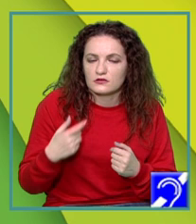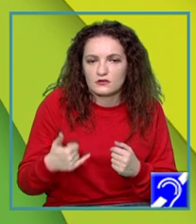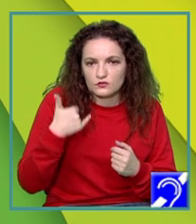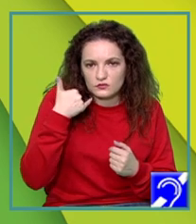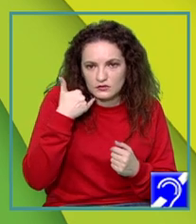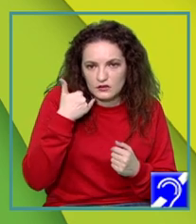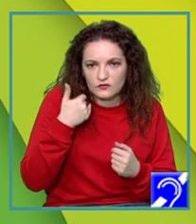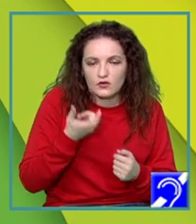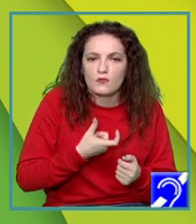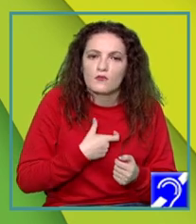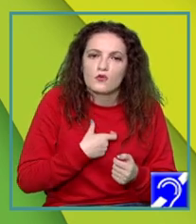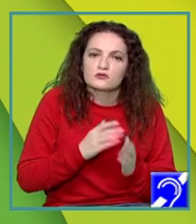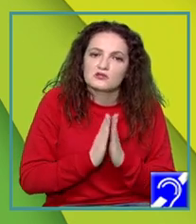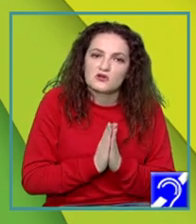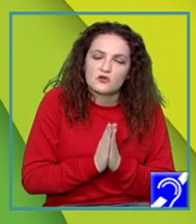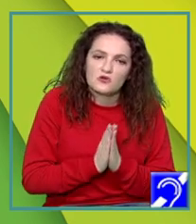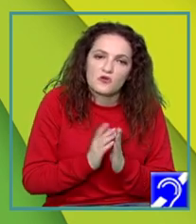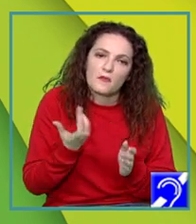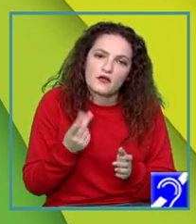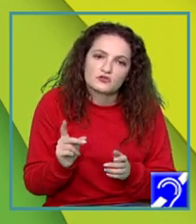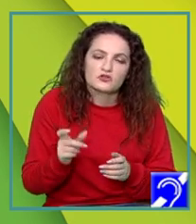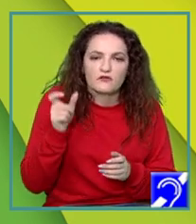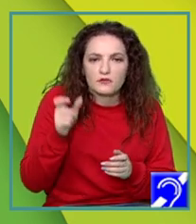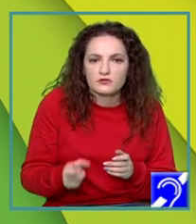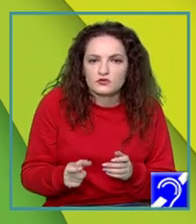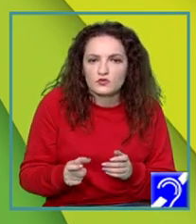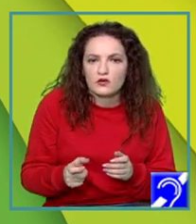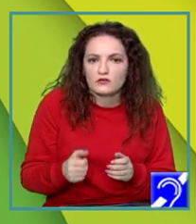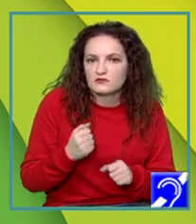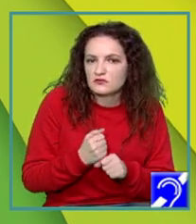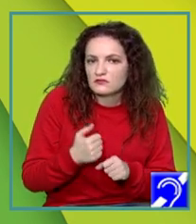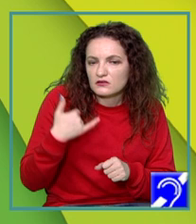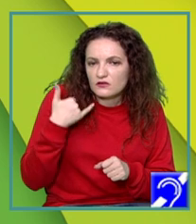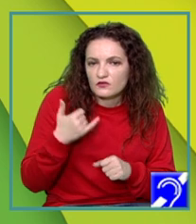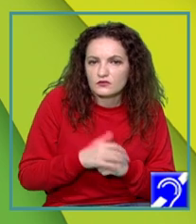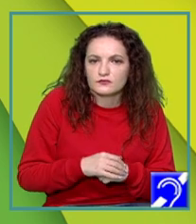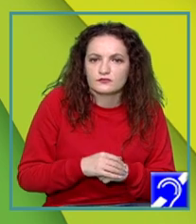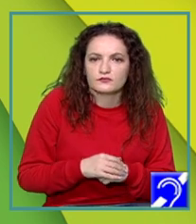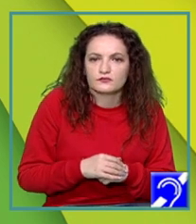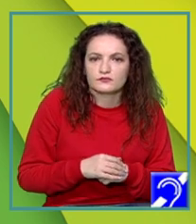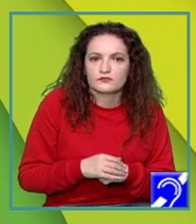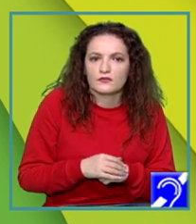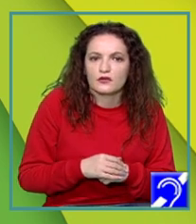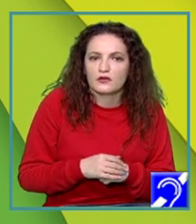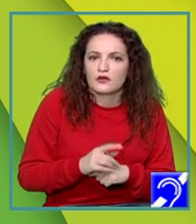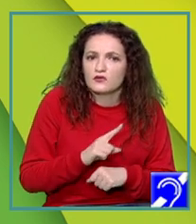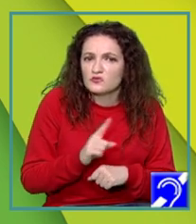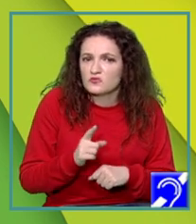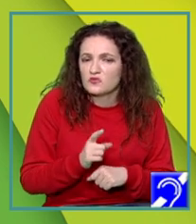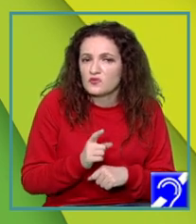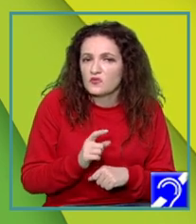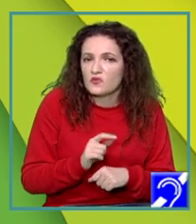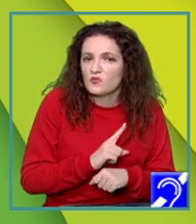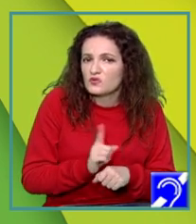altcineva să dea acel apel telefonic în numele meu. Și activități nici urgente și nici importante, m-am